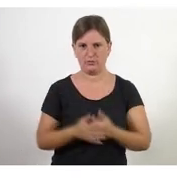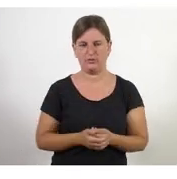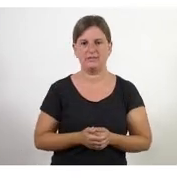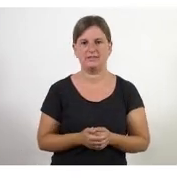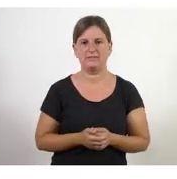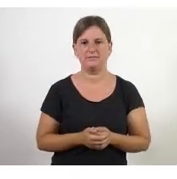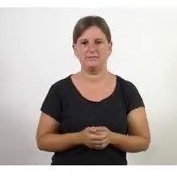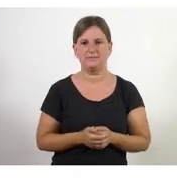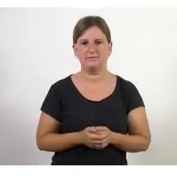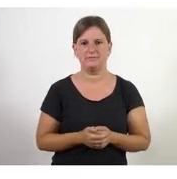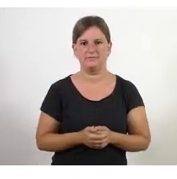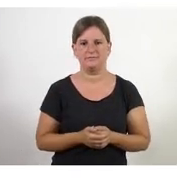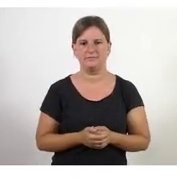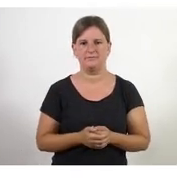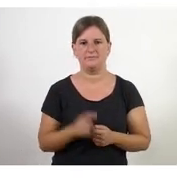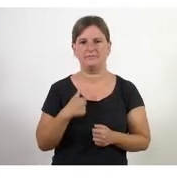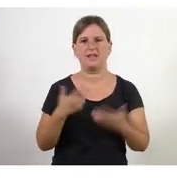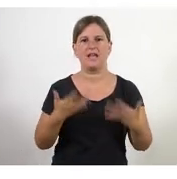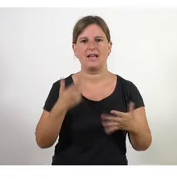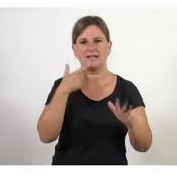aquí entro ja en fases